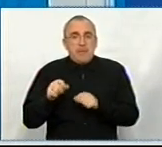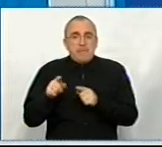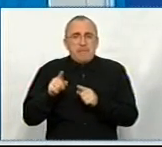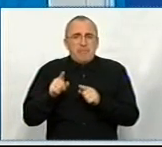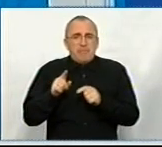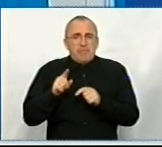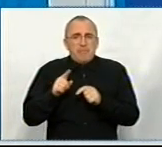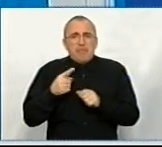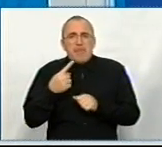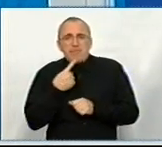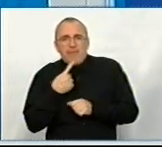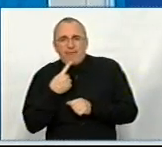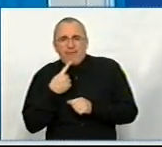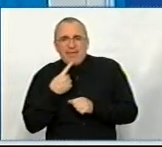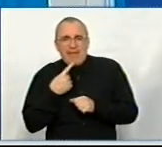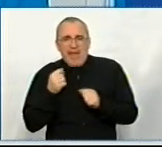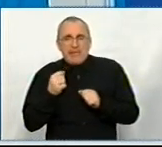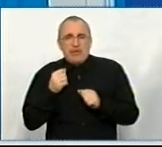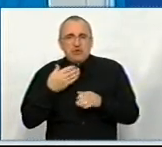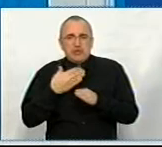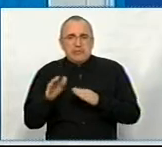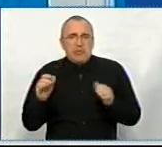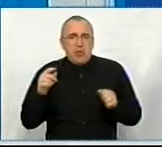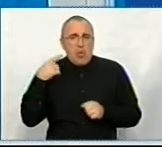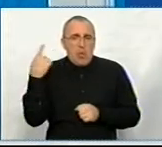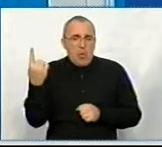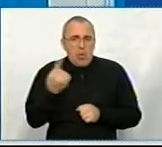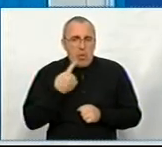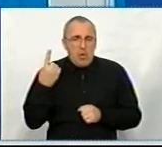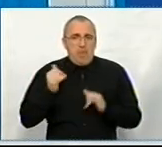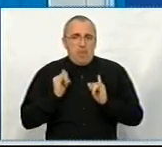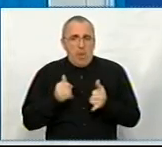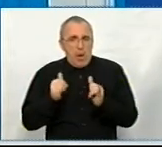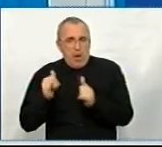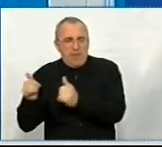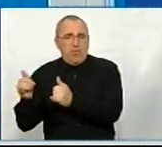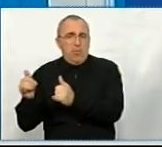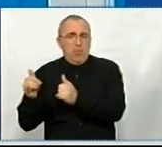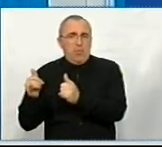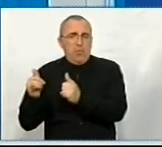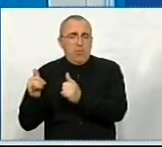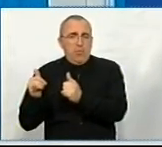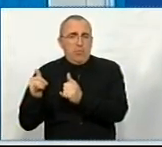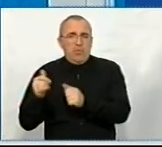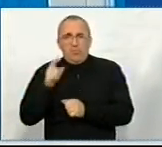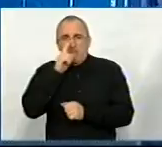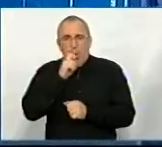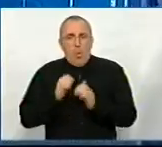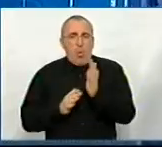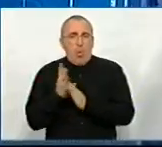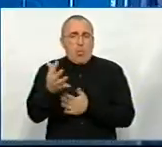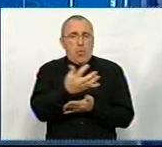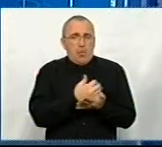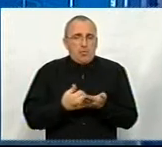південної частини області. Тому що минулий рік показав, що без поливу, на жаль, досить поганий урожай. Це